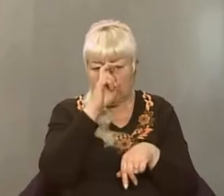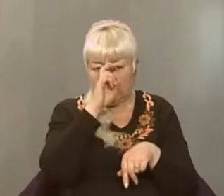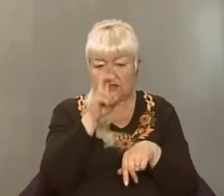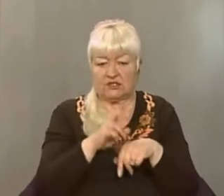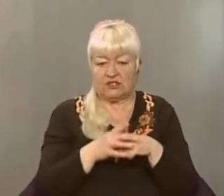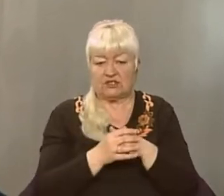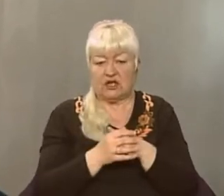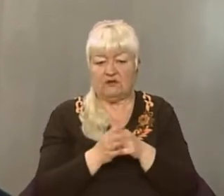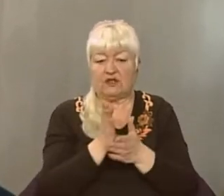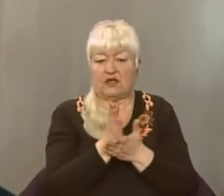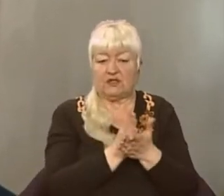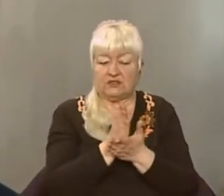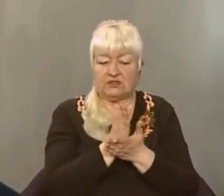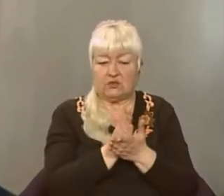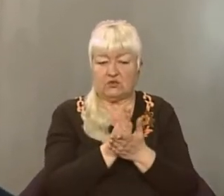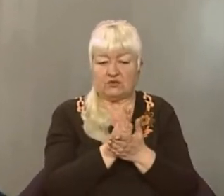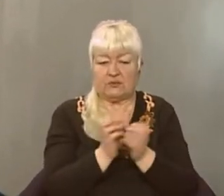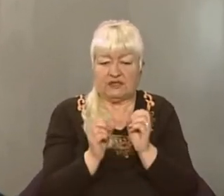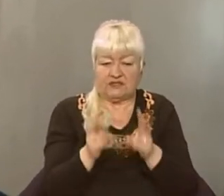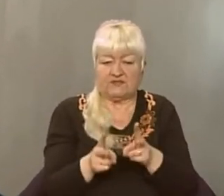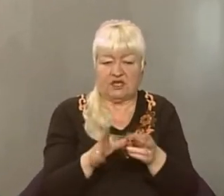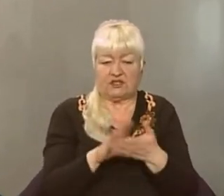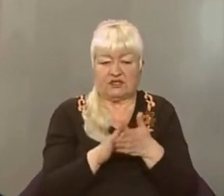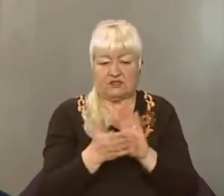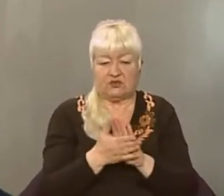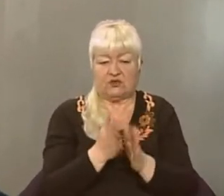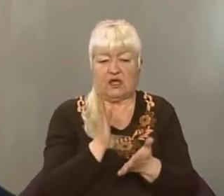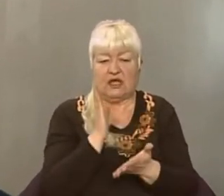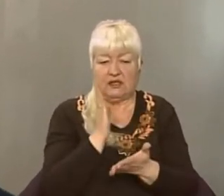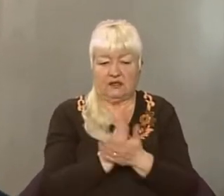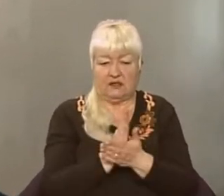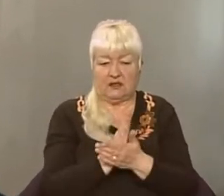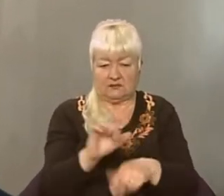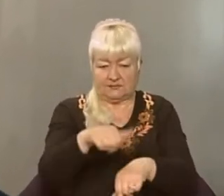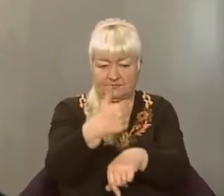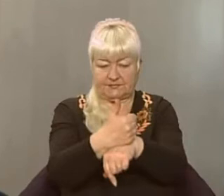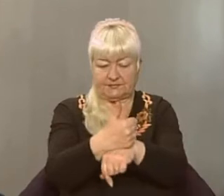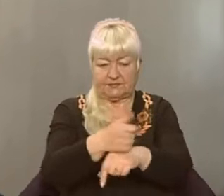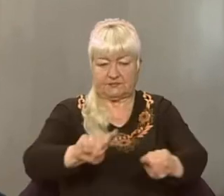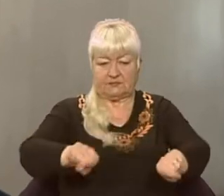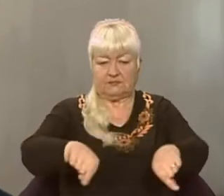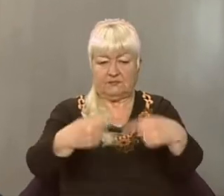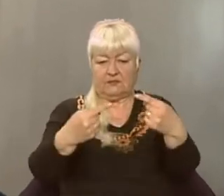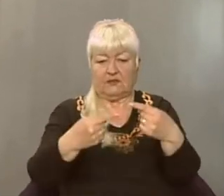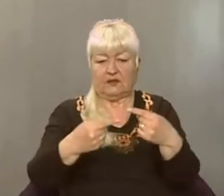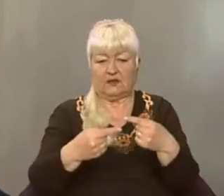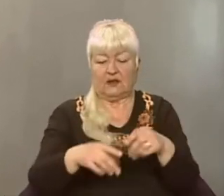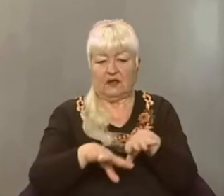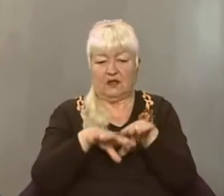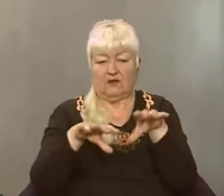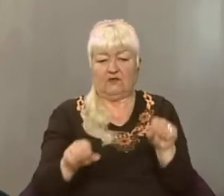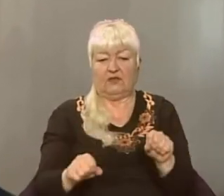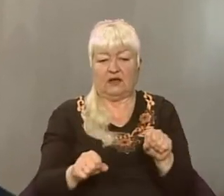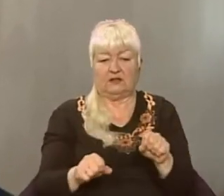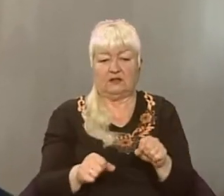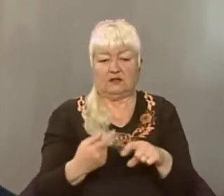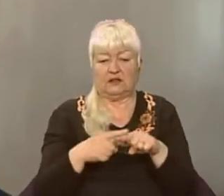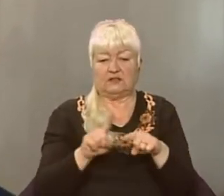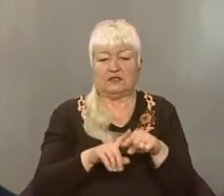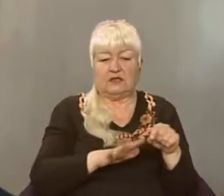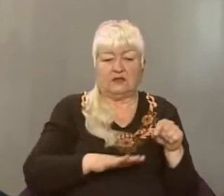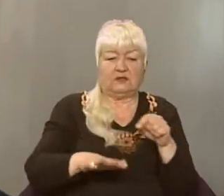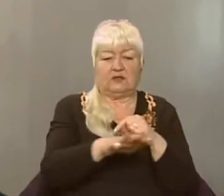Державної служби з надзвичайних ситуацій є хребтом відновлення влади на зазначених